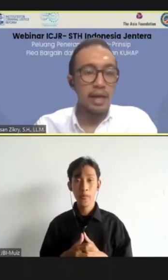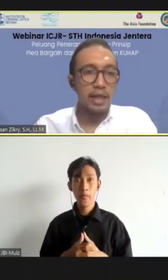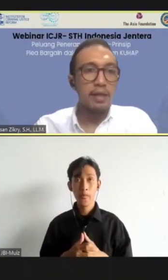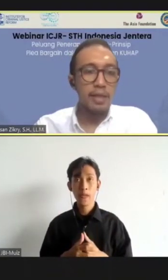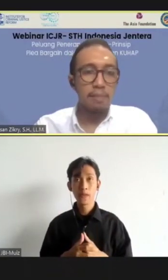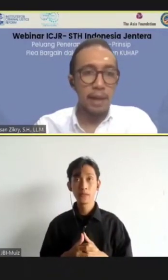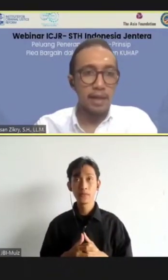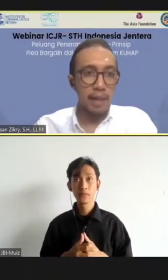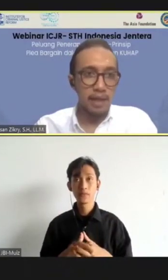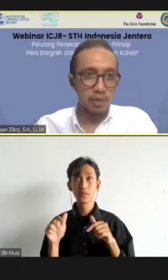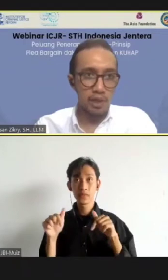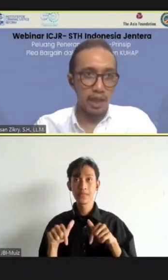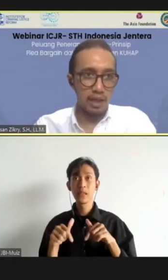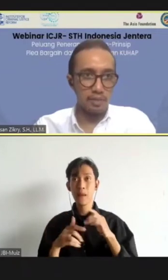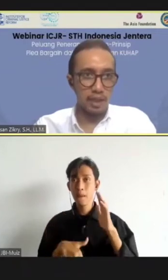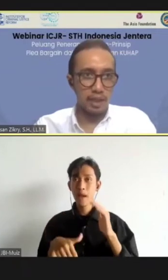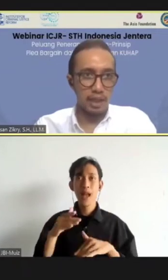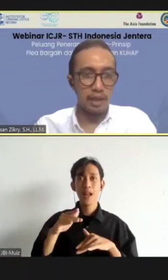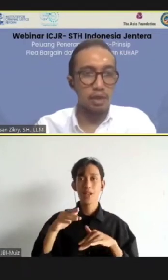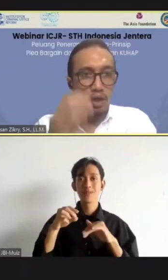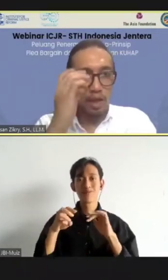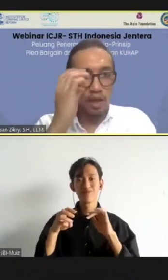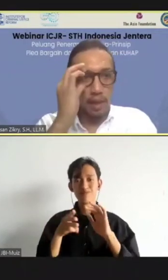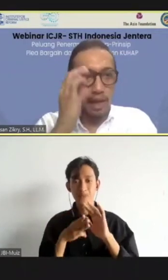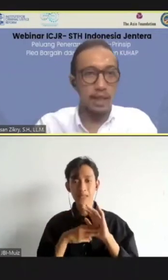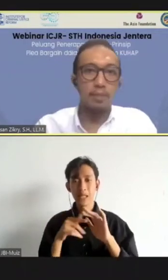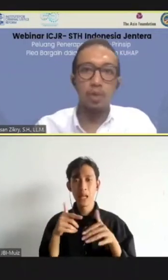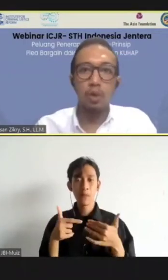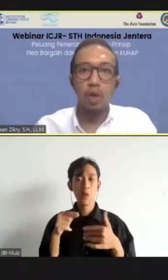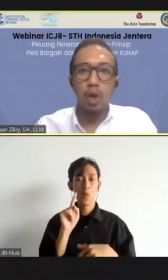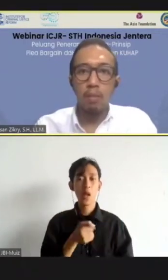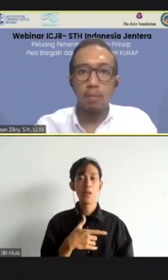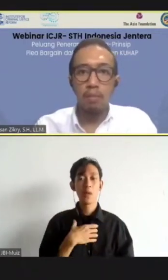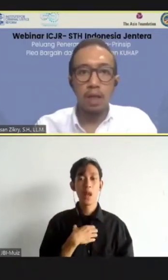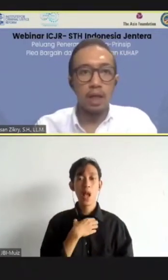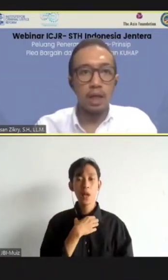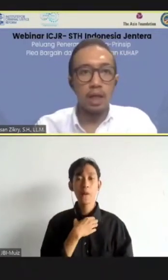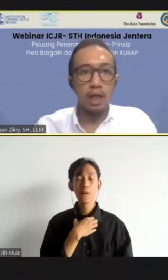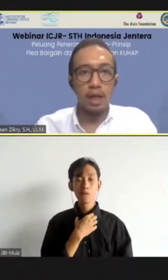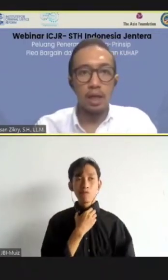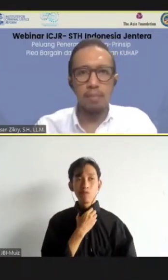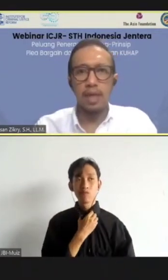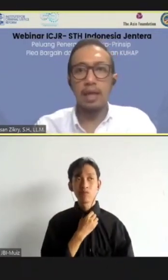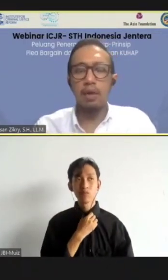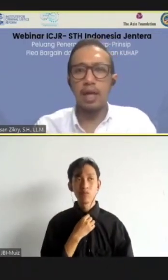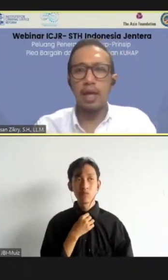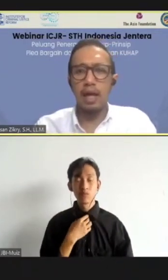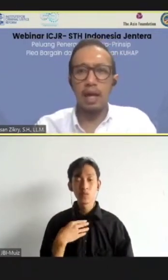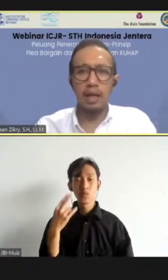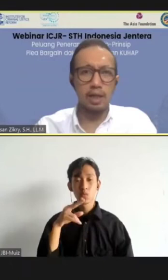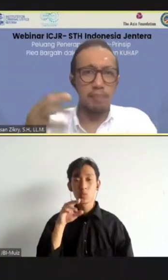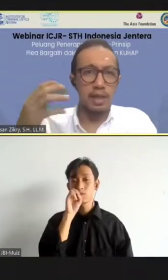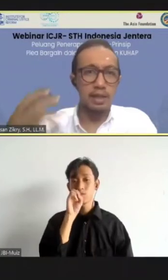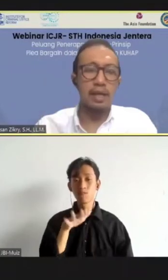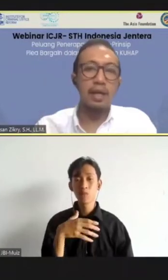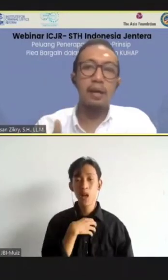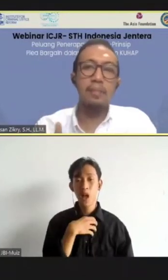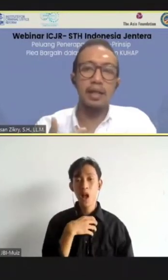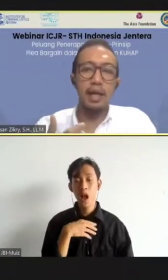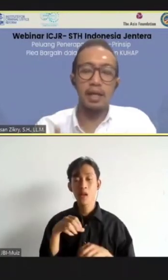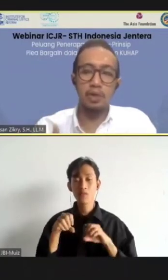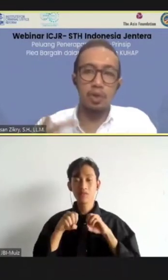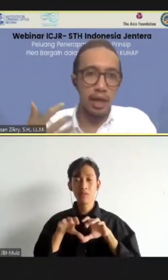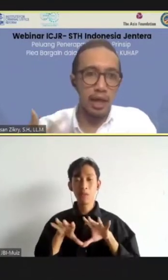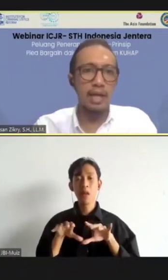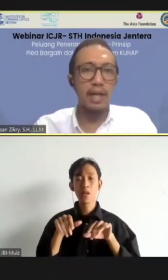Ini yang paling krusial sebenarnya, yaitu kewajiban hakim untuk memberitahukan hak-hak yang dilepaskannya,